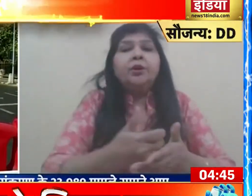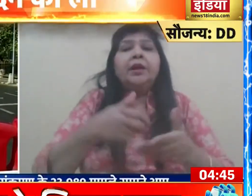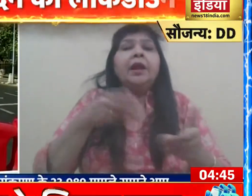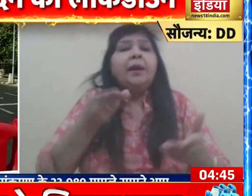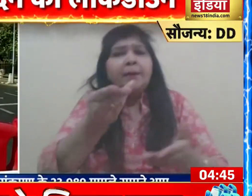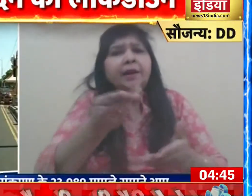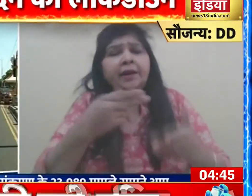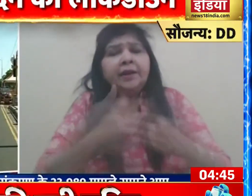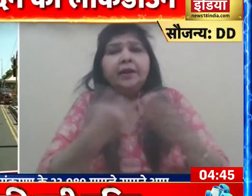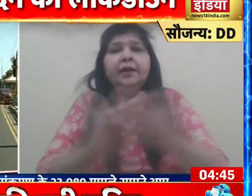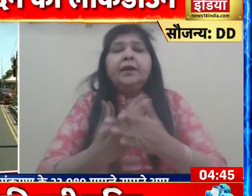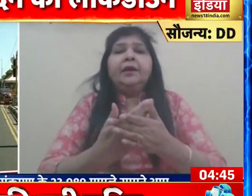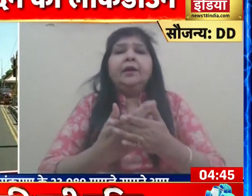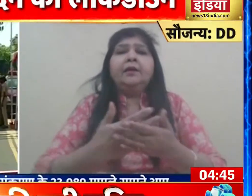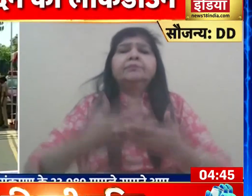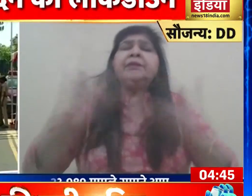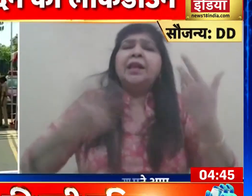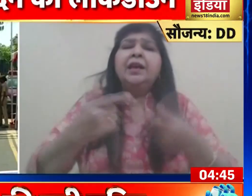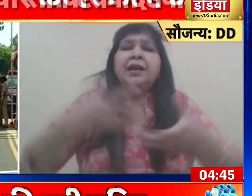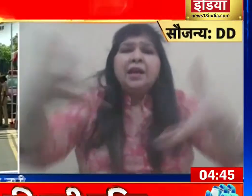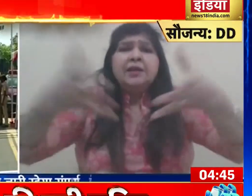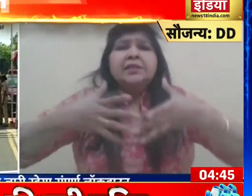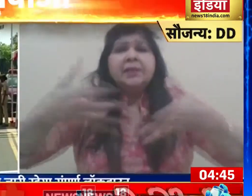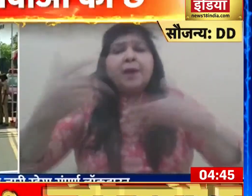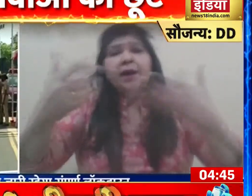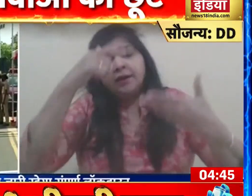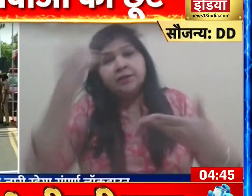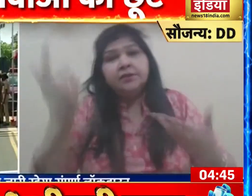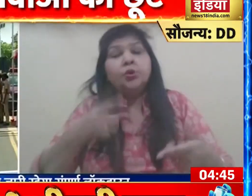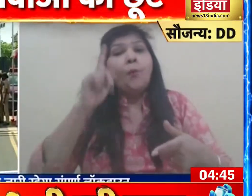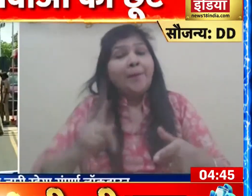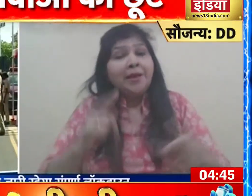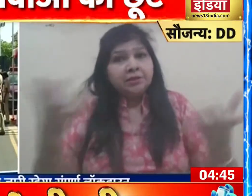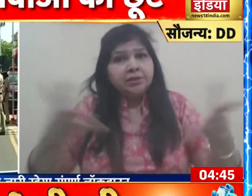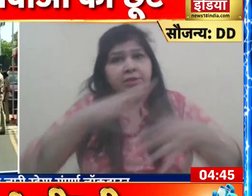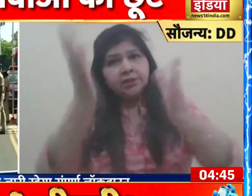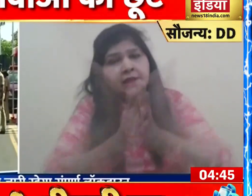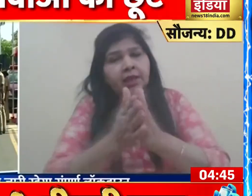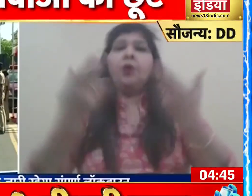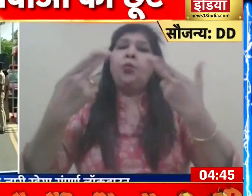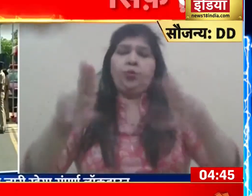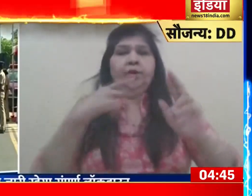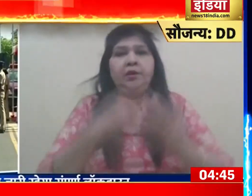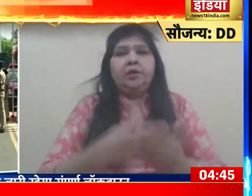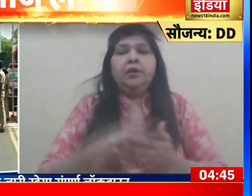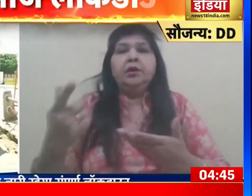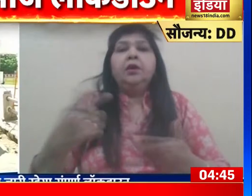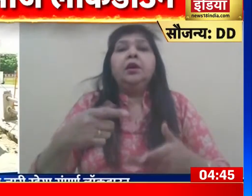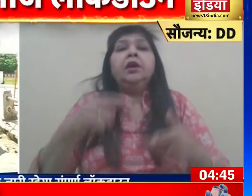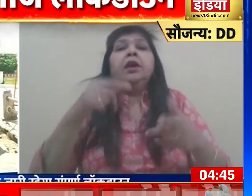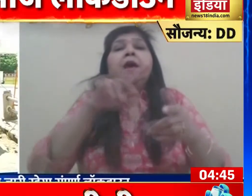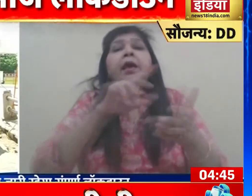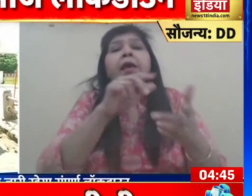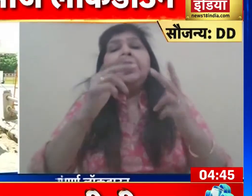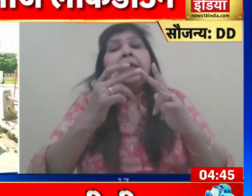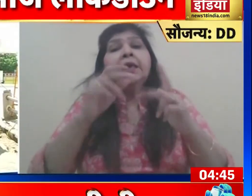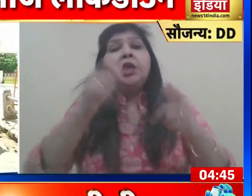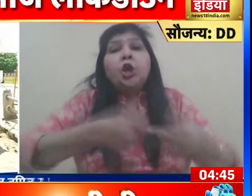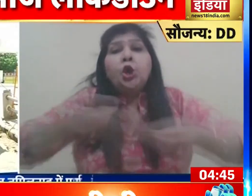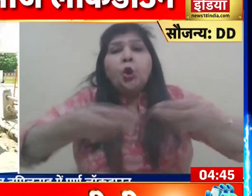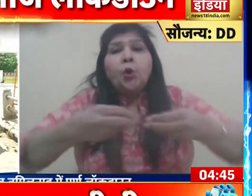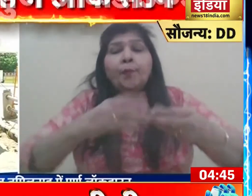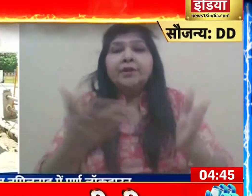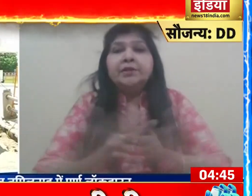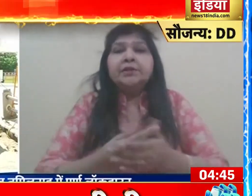माल धुलाई जैसे आविश्चक सेवाओं की अनुमती है लॉकडाउन के दारान ई-कॉमर्स सेवाओं की अनुमती नहीं है जबकि रस्तना